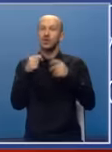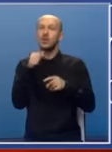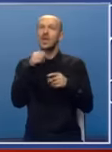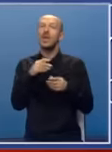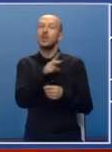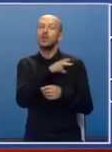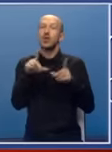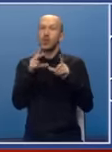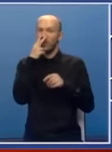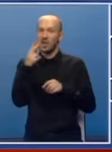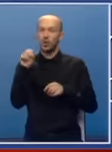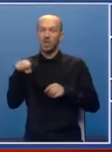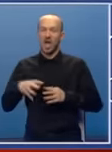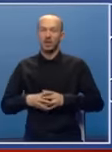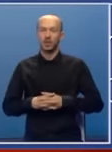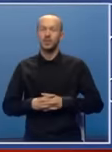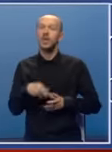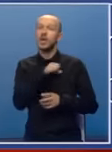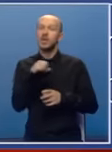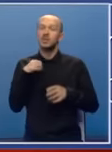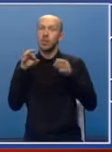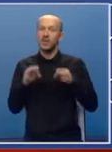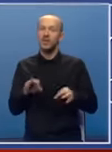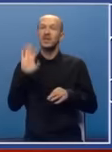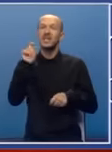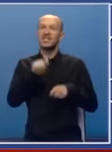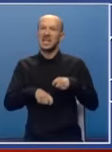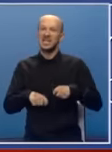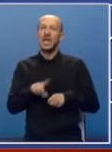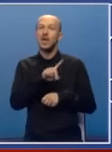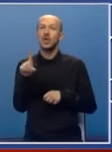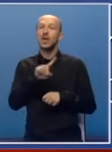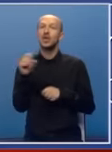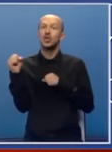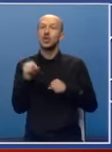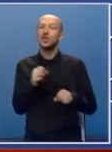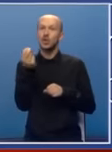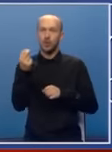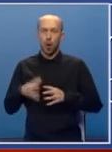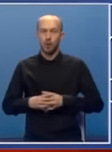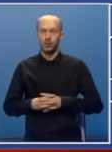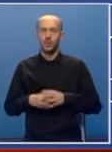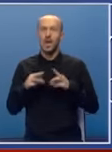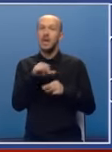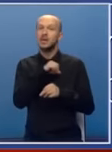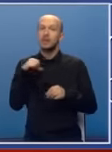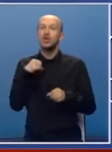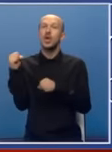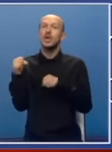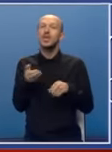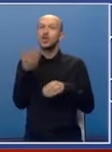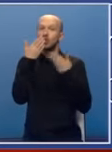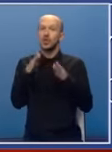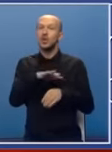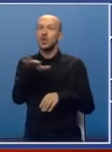imajući u vidu činjenicu da smo uvereni da te sankcije nikome neće doneti dobro, a samo će naneti štetu